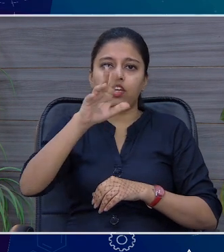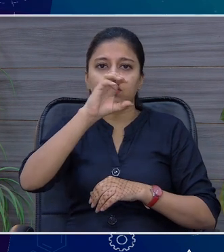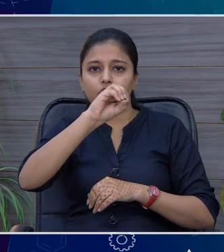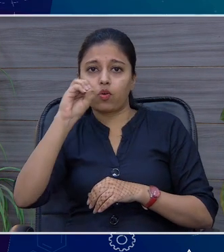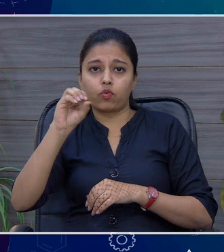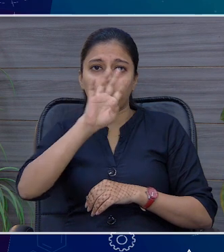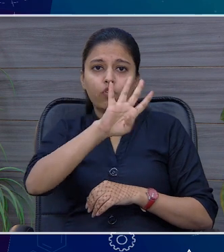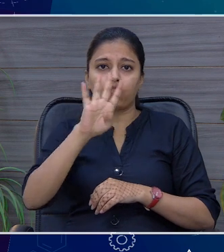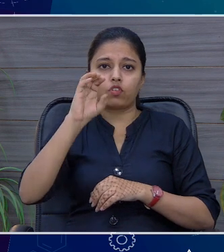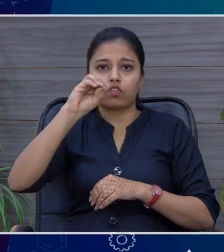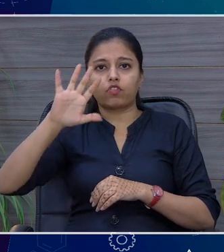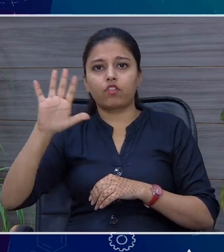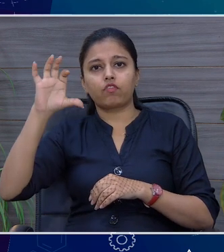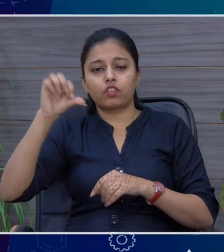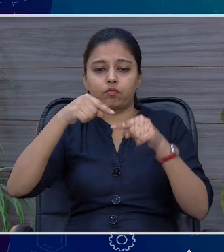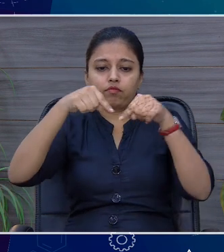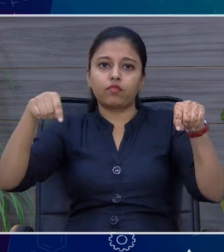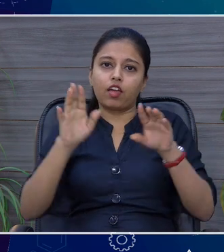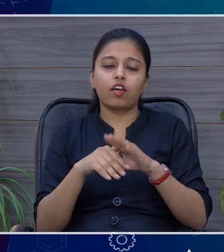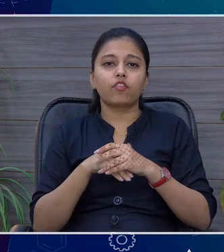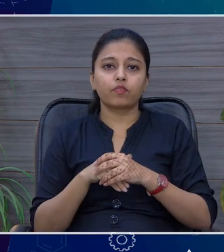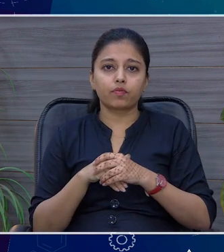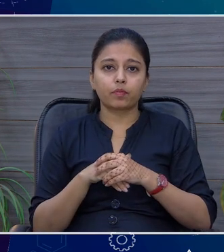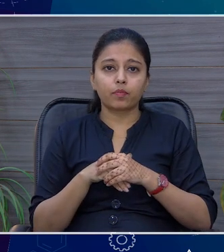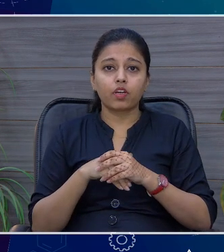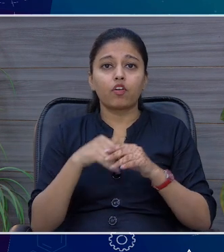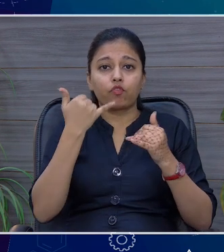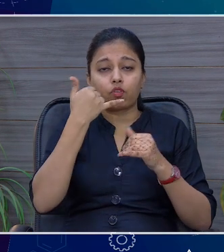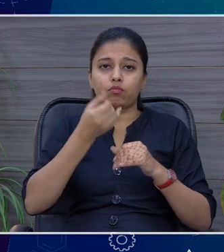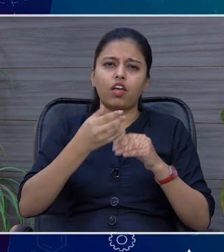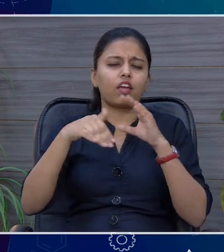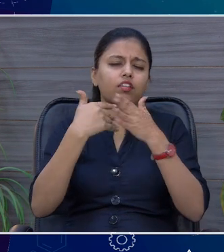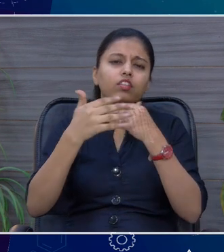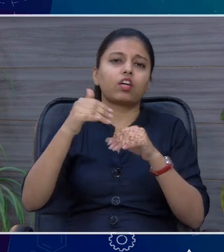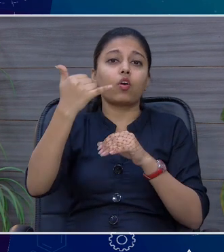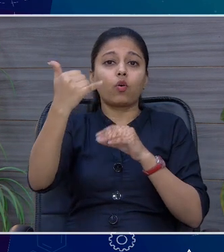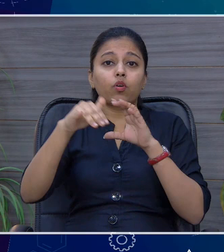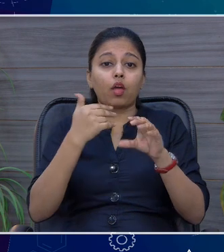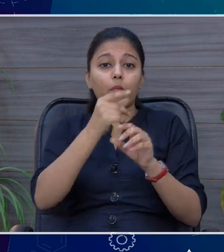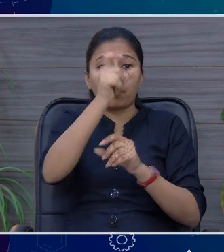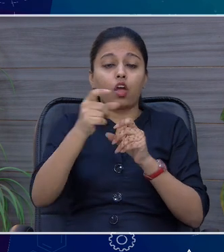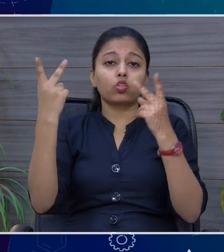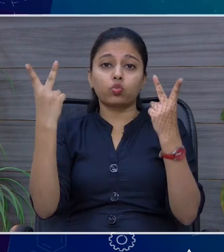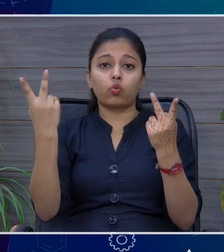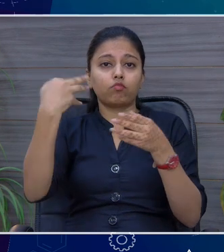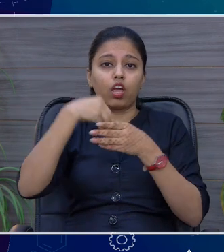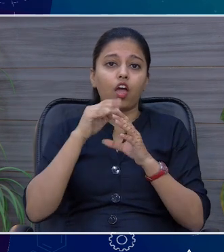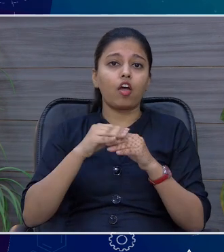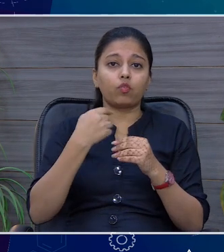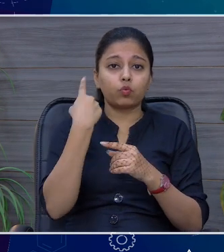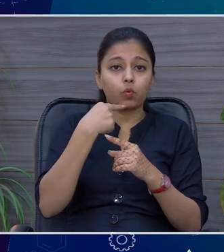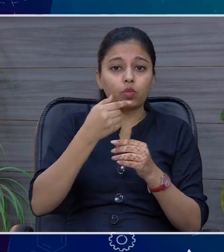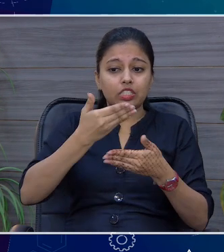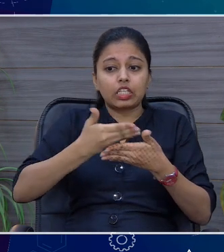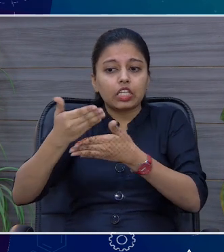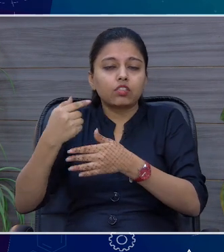-440-559 यह हमारा जो है फोन नमबर है जिससे आप हमारे साथ दो खास महमान जोड़ रहे हैं इस पैनल में जो आपके